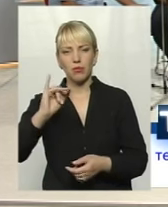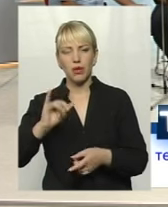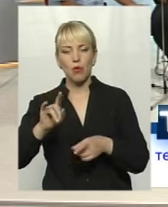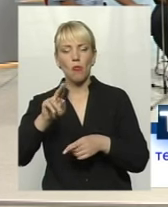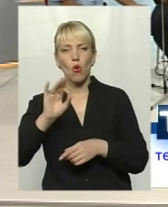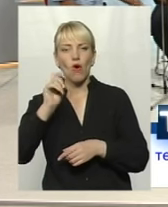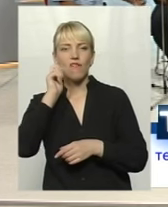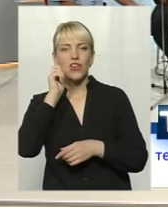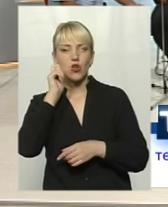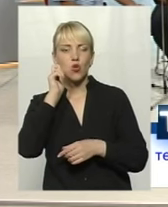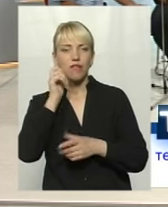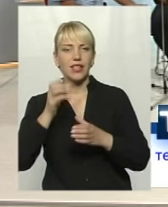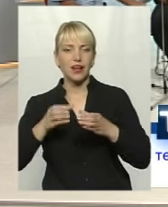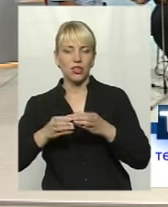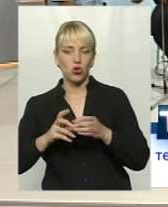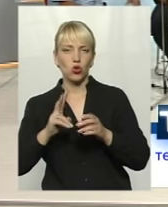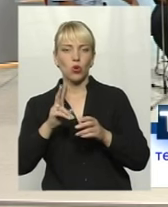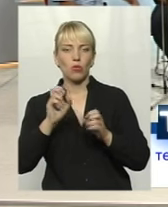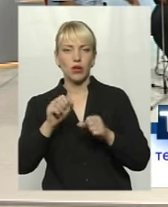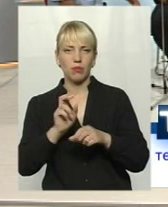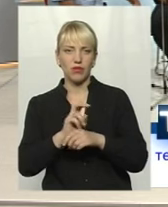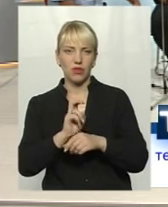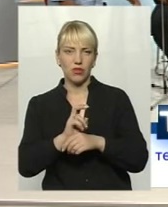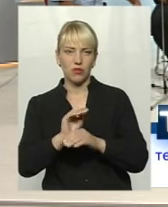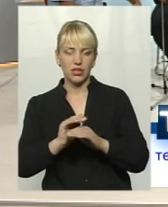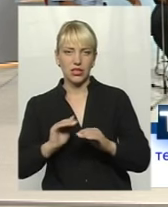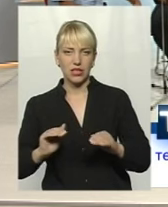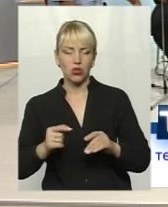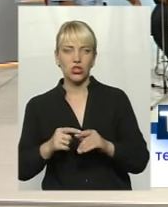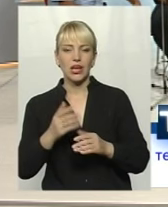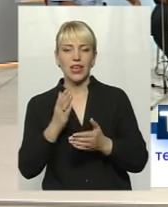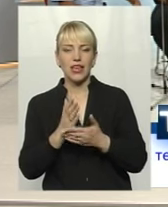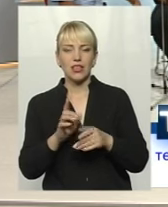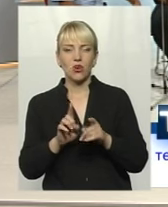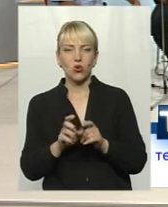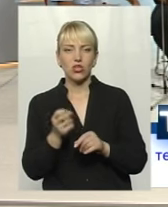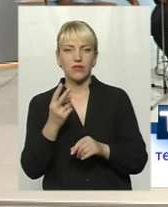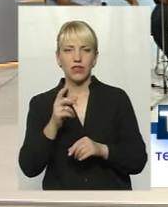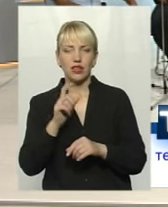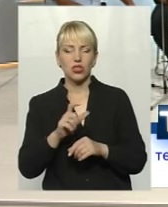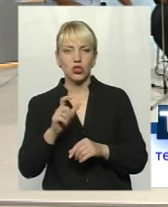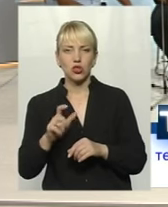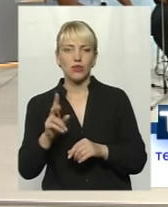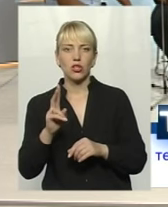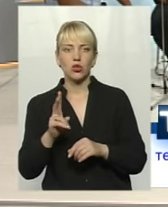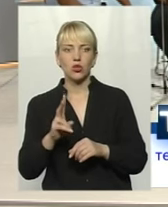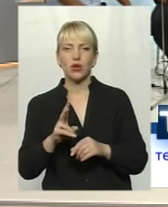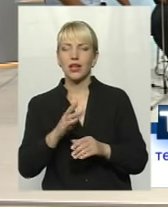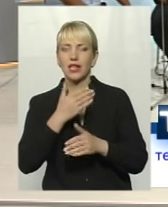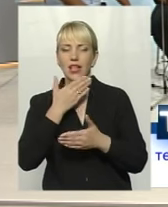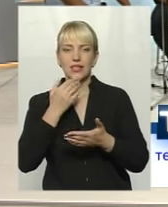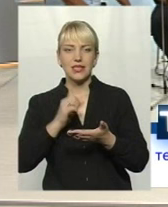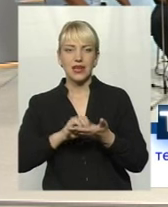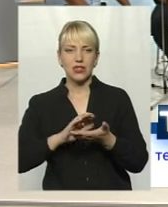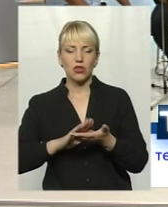категорії, які могли би бути в саді. І помимо того, ще є 12 чоловік, які також підписалися, батьків, які по селу не зареєстровані, але